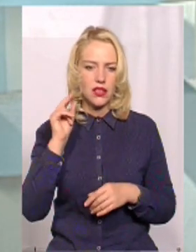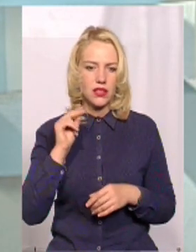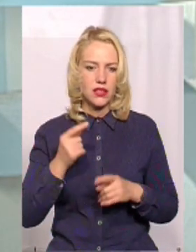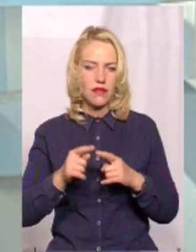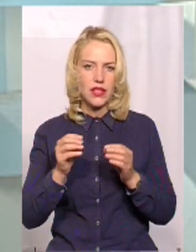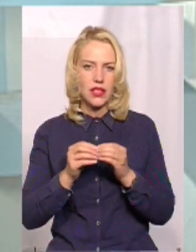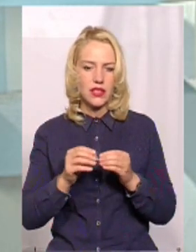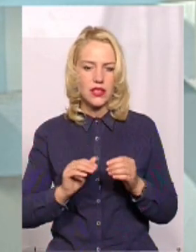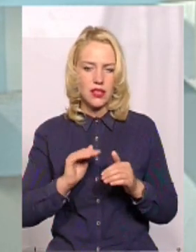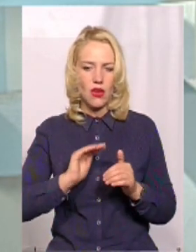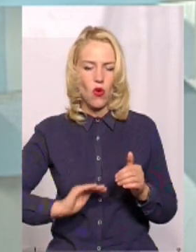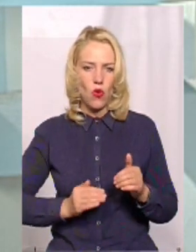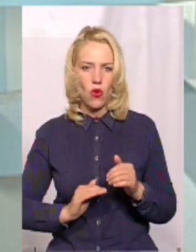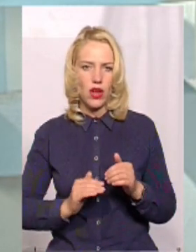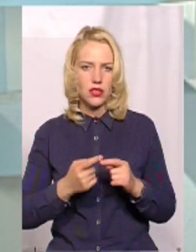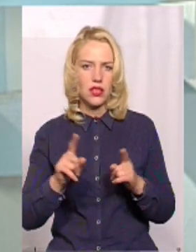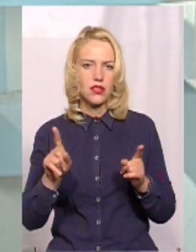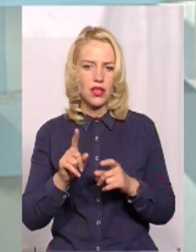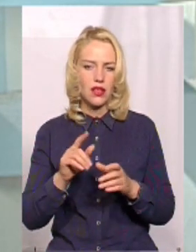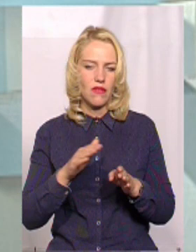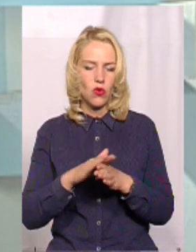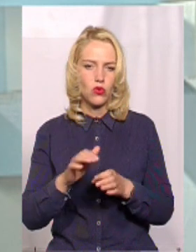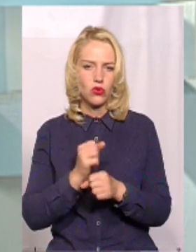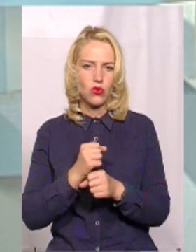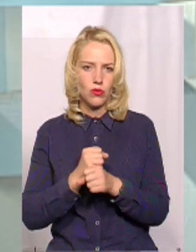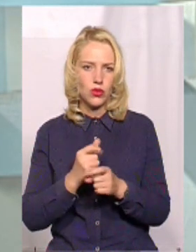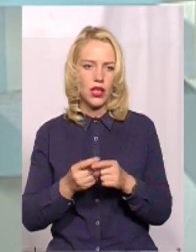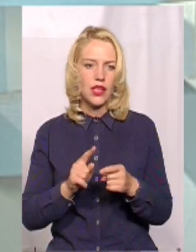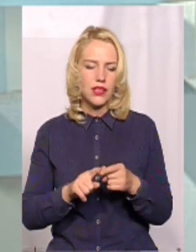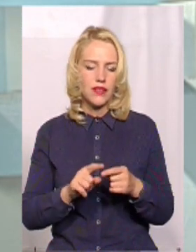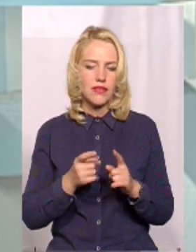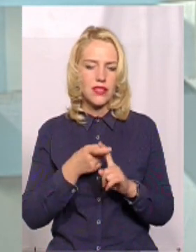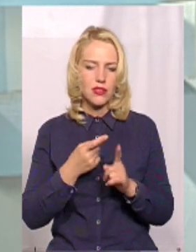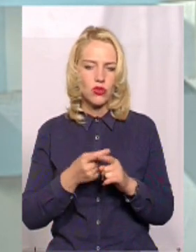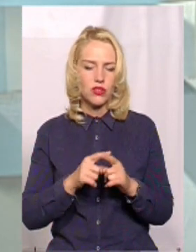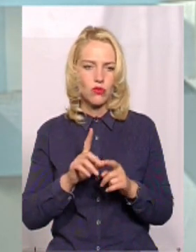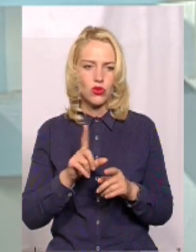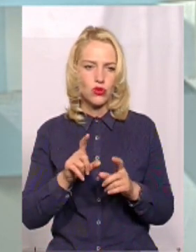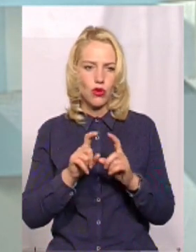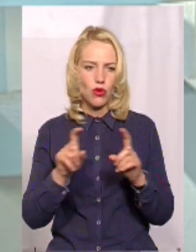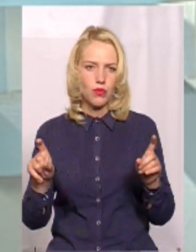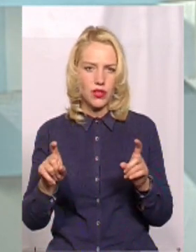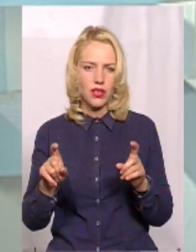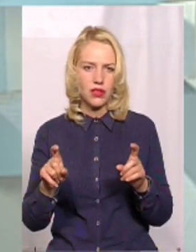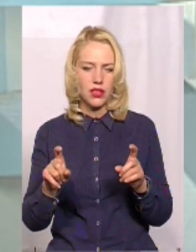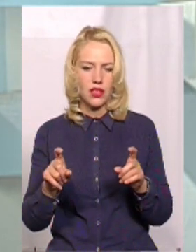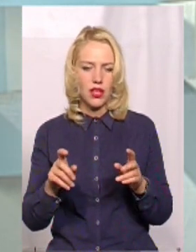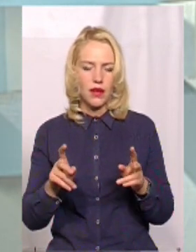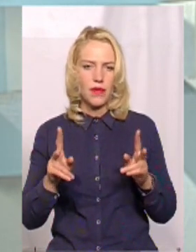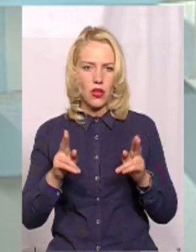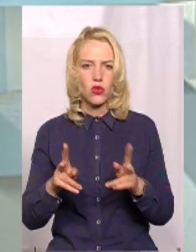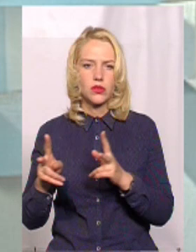підрядних організацій, які виконують роботи. У зв'язку з тим, що об'єкти розпилені, дуже великі